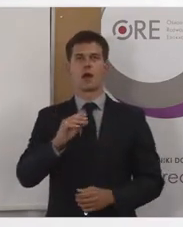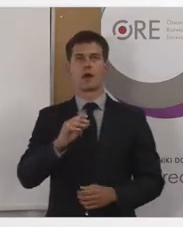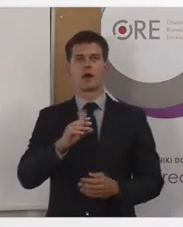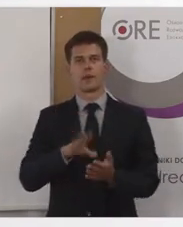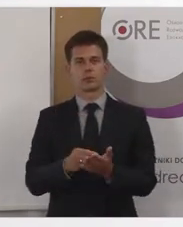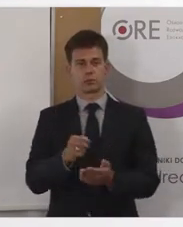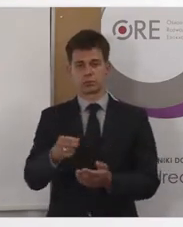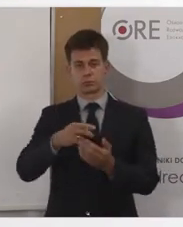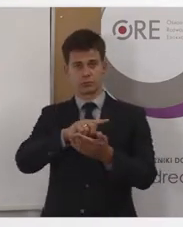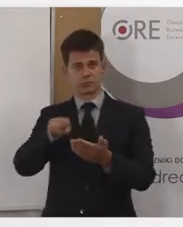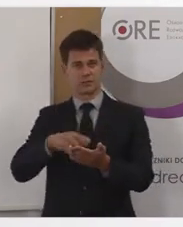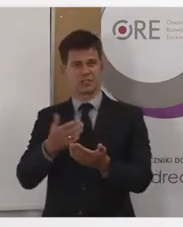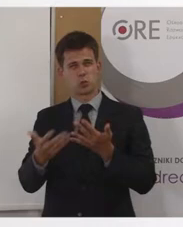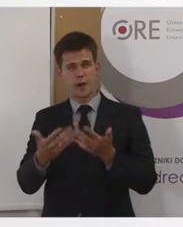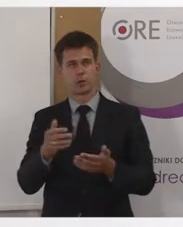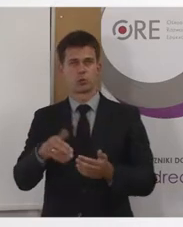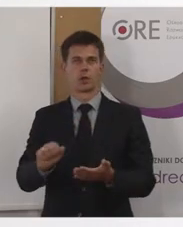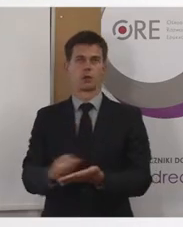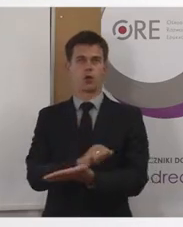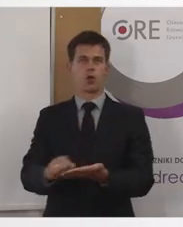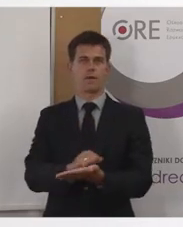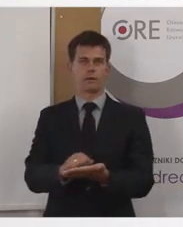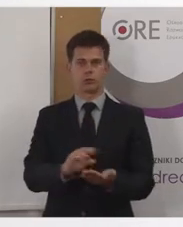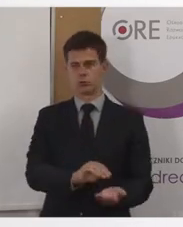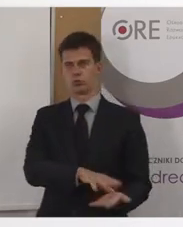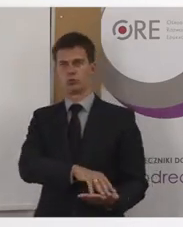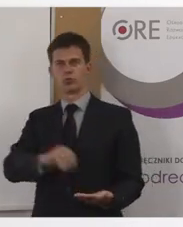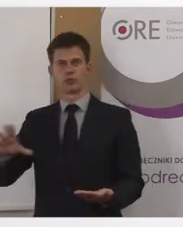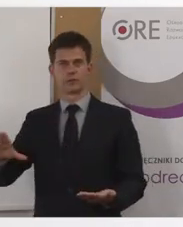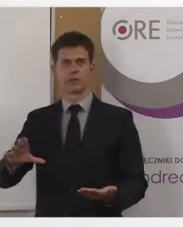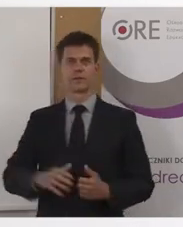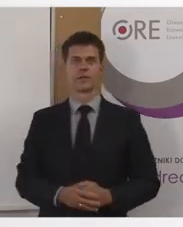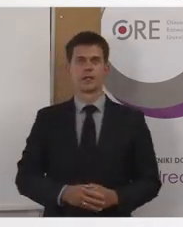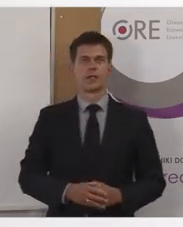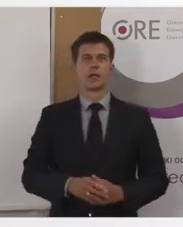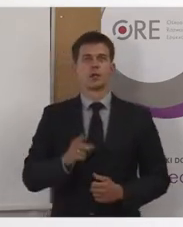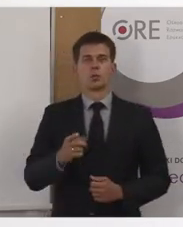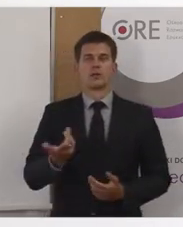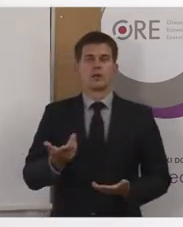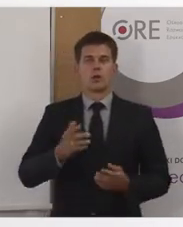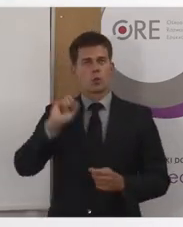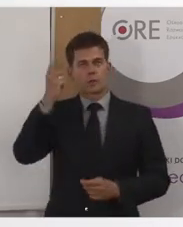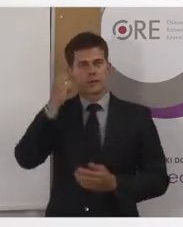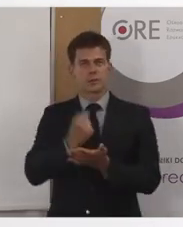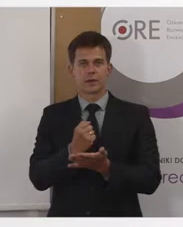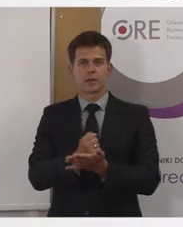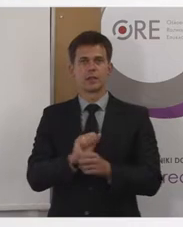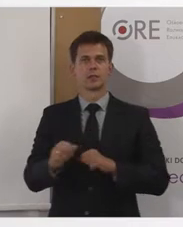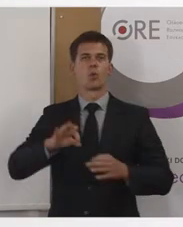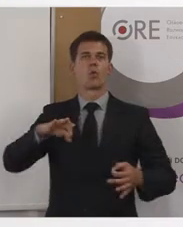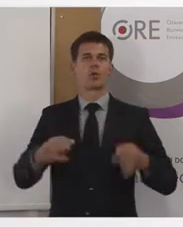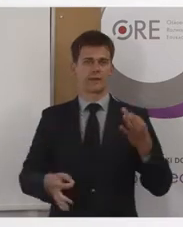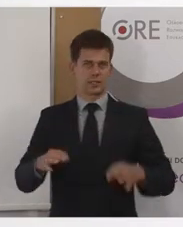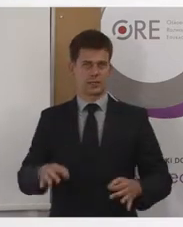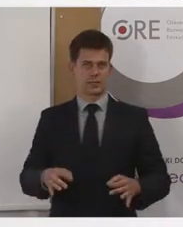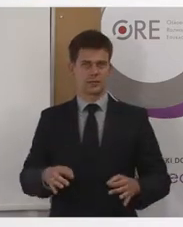wydrukować, tak, i w taki sposób z niego korzystać. Tu chodzi przede wszystkim właśnie o ten rodzaj uniwersalności.